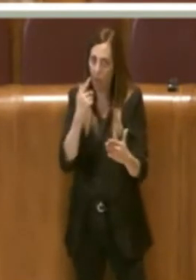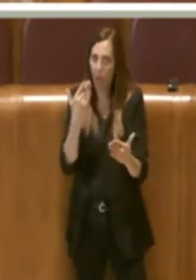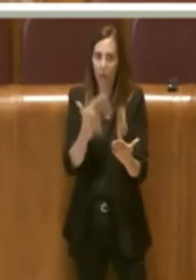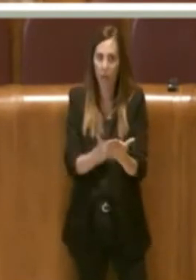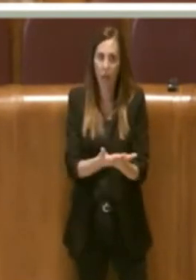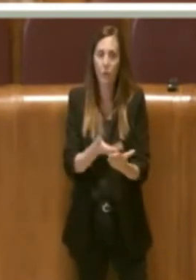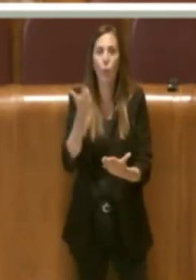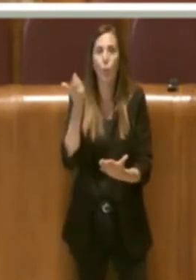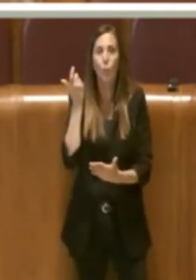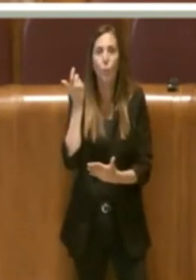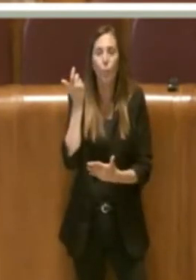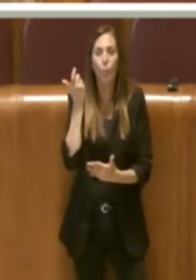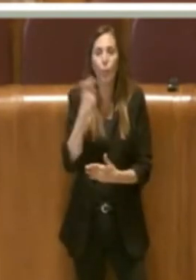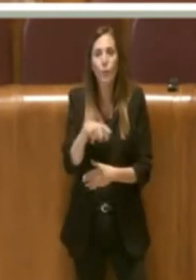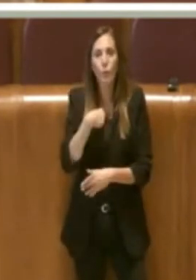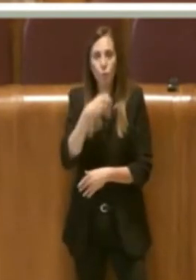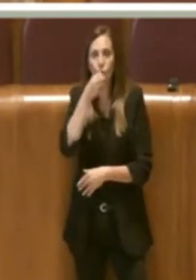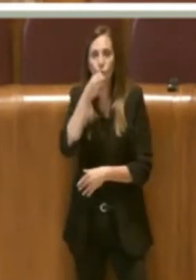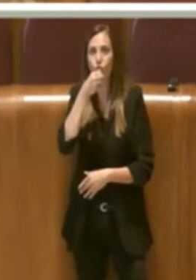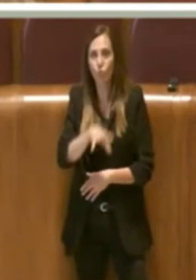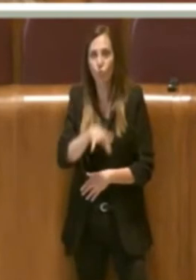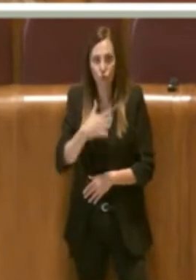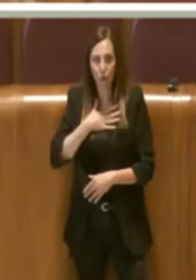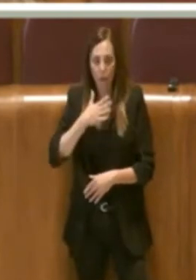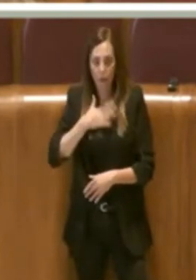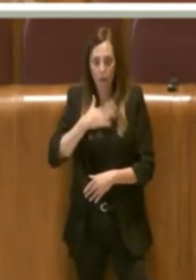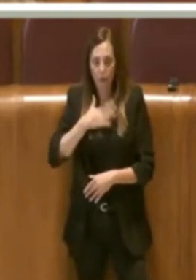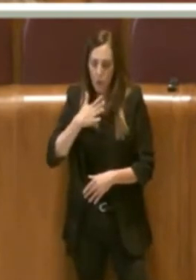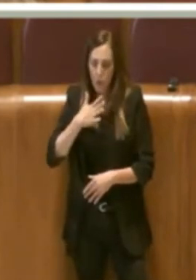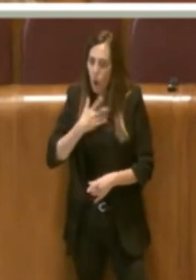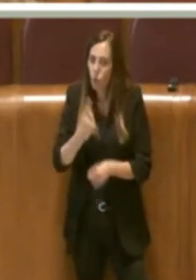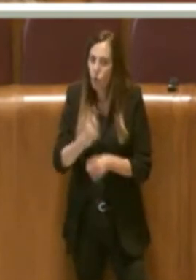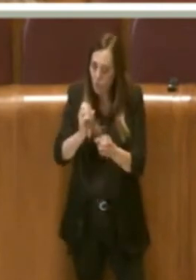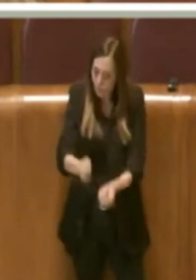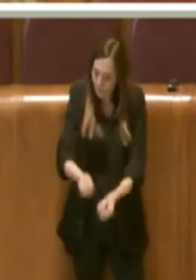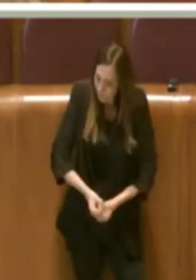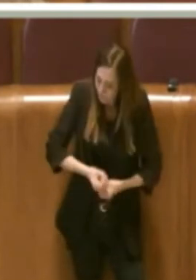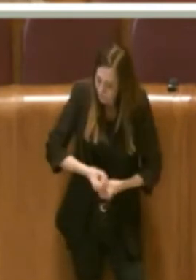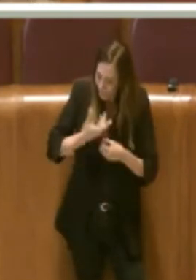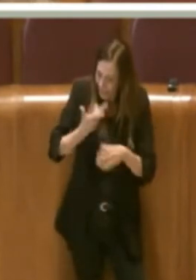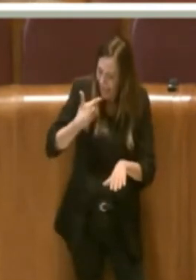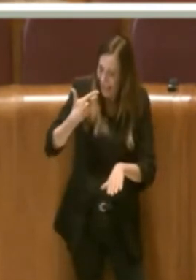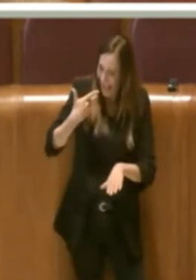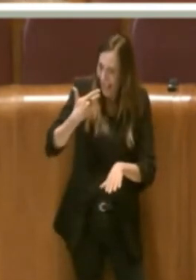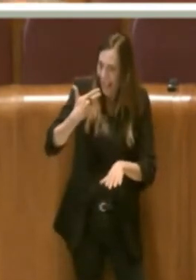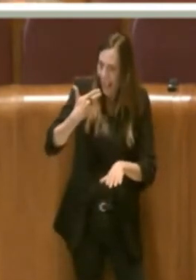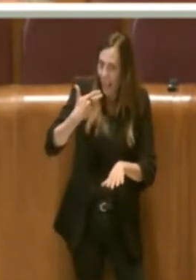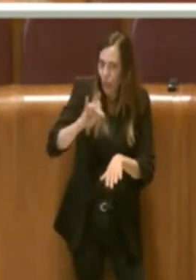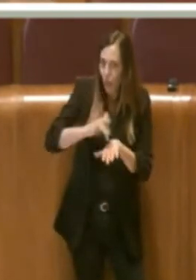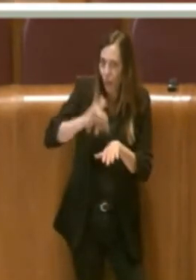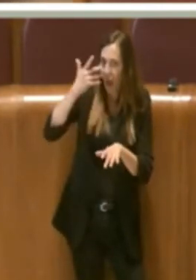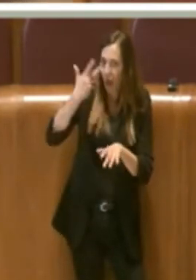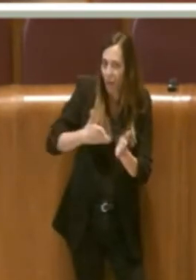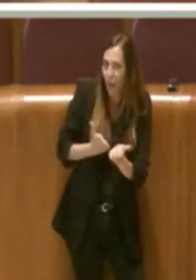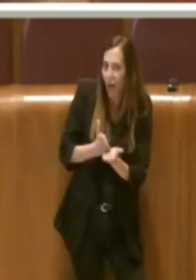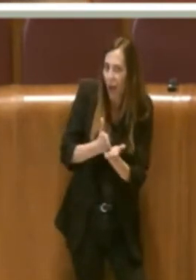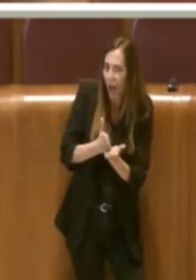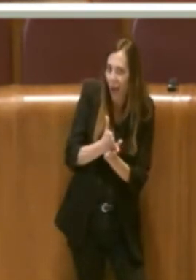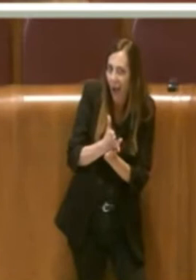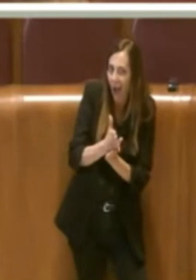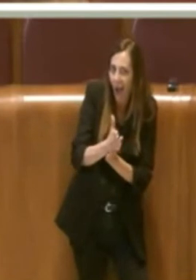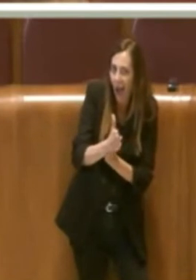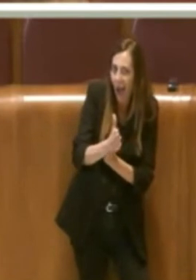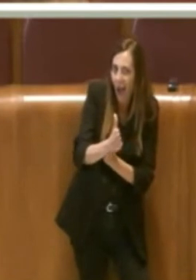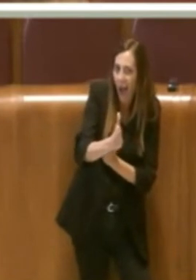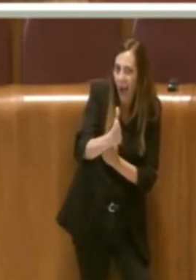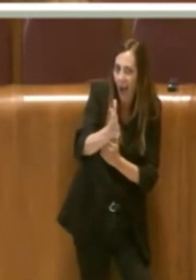mi è capitato di mettere tutta la mia esperienza degli anni precedenti per poter fare il ruolo